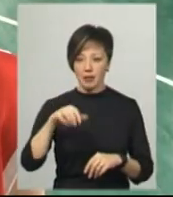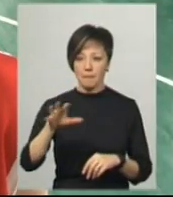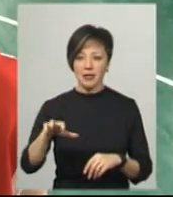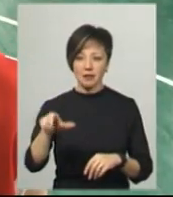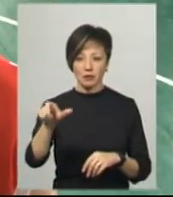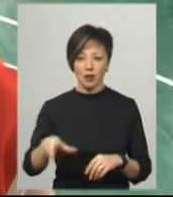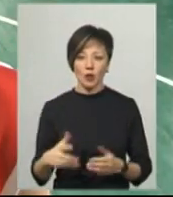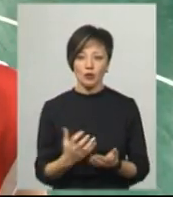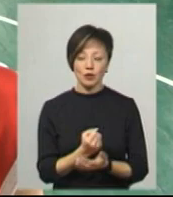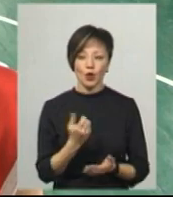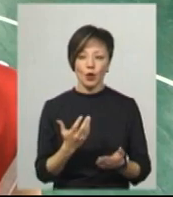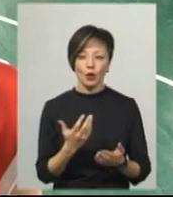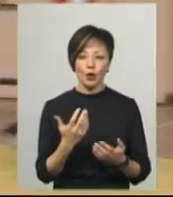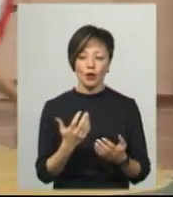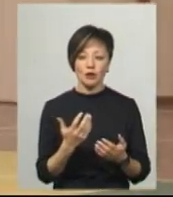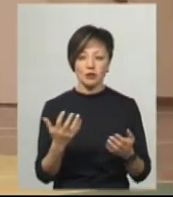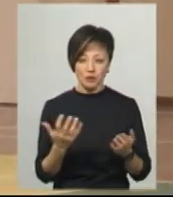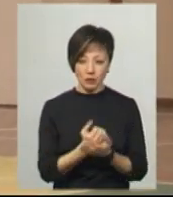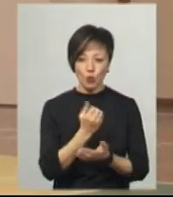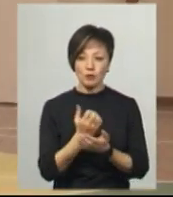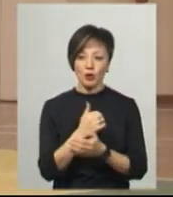Досягти успіху в баскетболі.